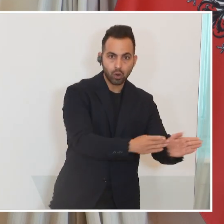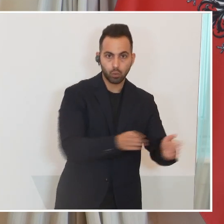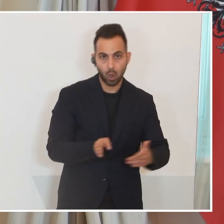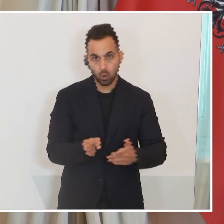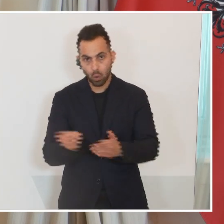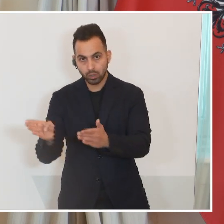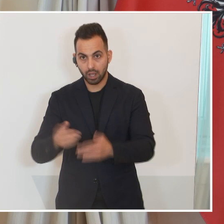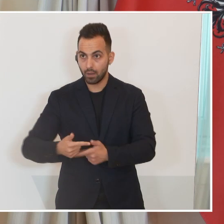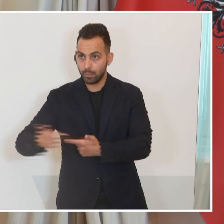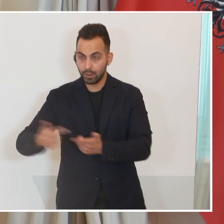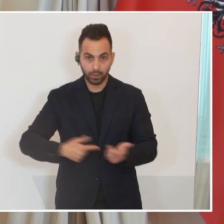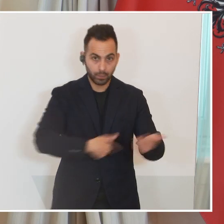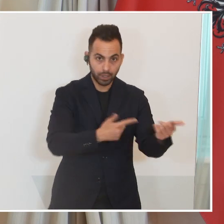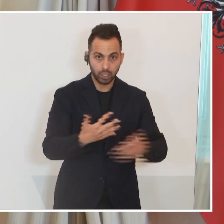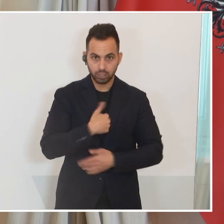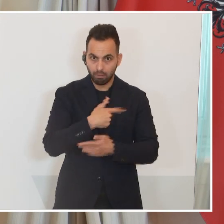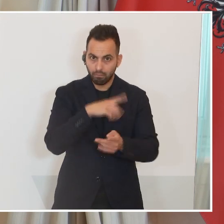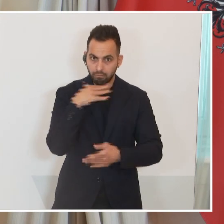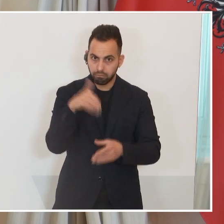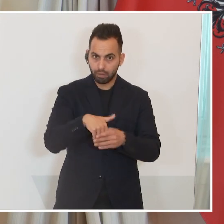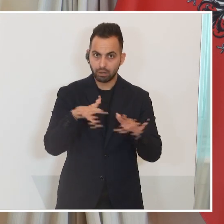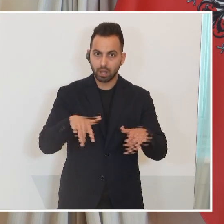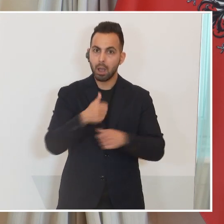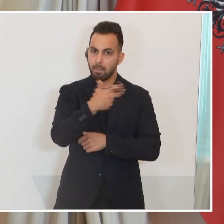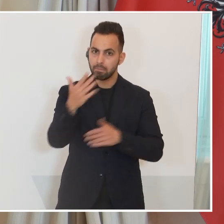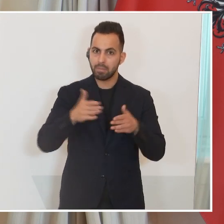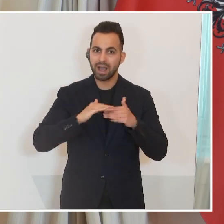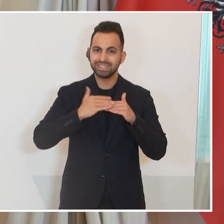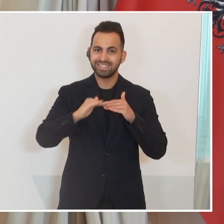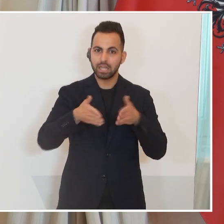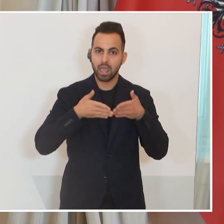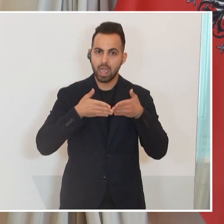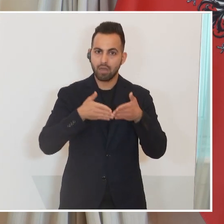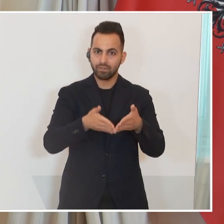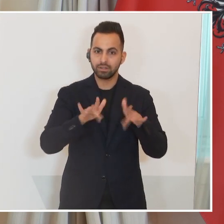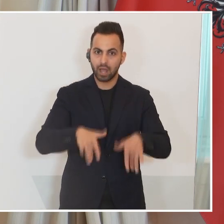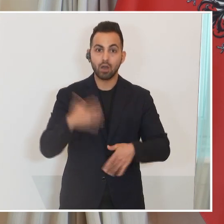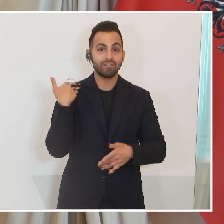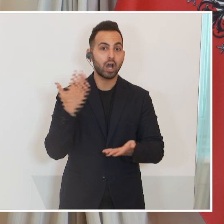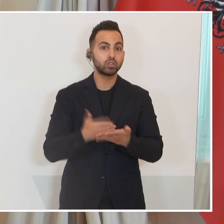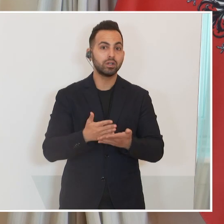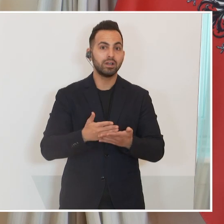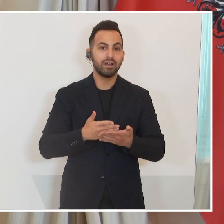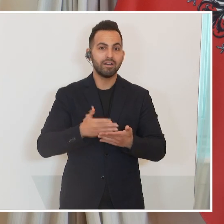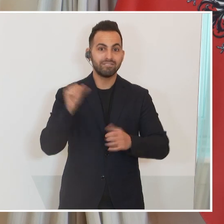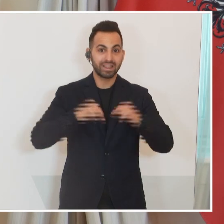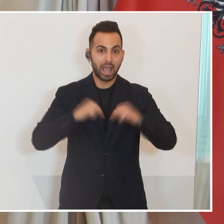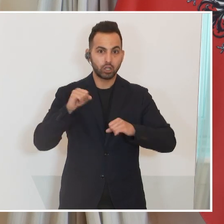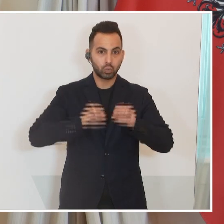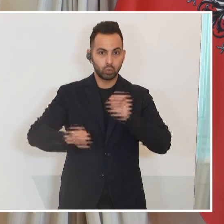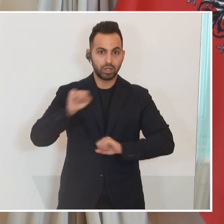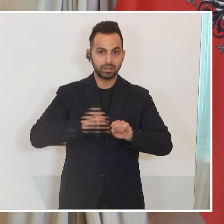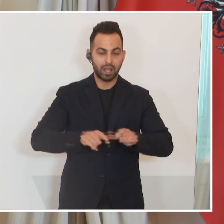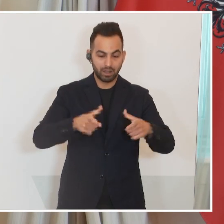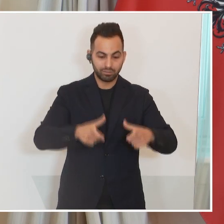wirklich stattfinden können. Hier geht es um viel. Denken Sie daran, dass einige Seehefen auch zur Verteidigung vermint worden sind, dass daher auch die Frage ist, was